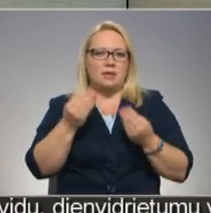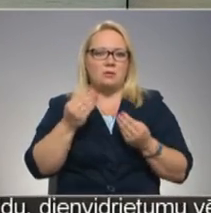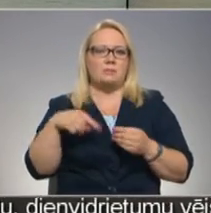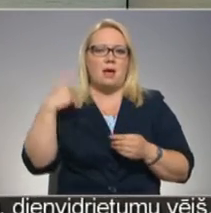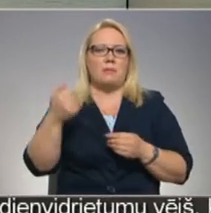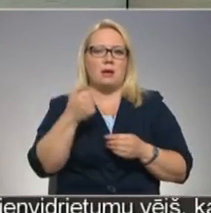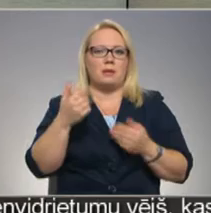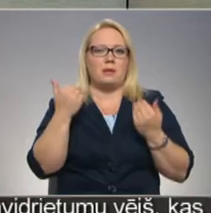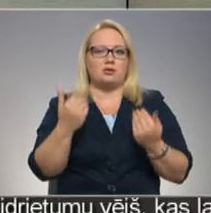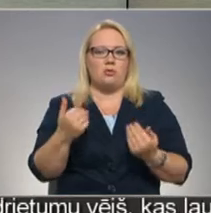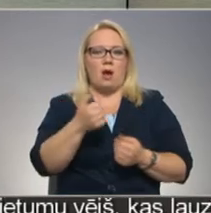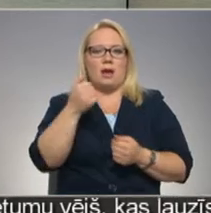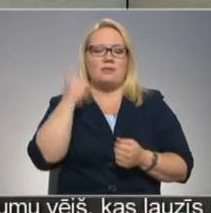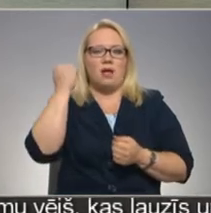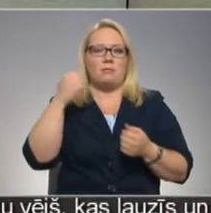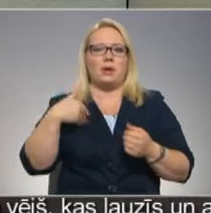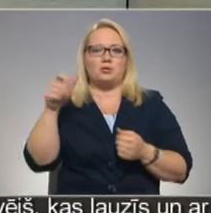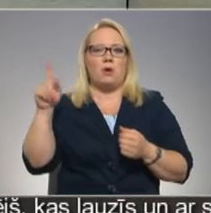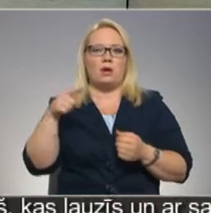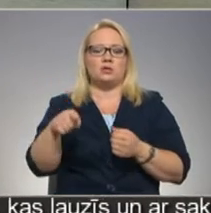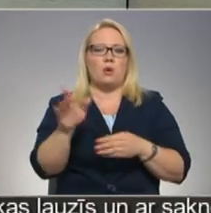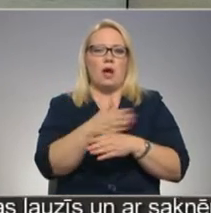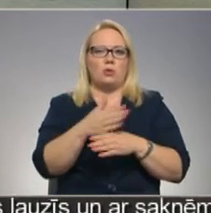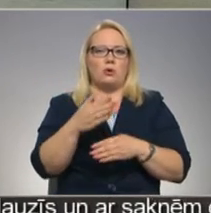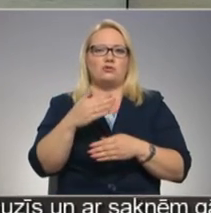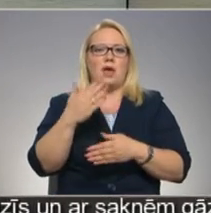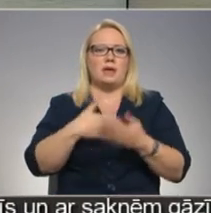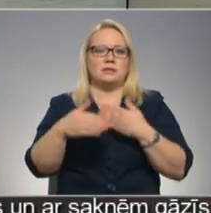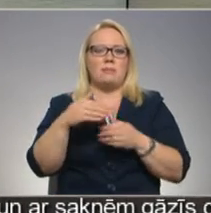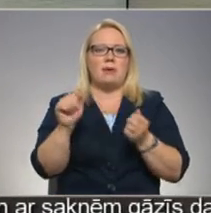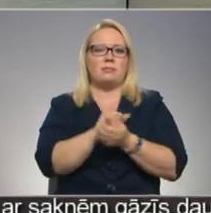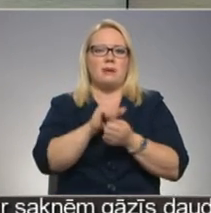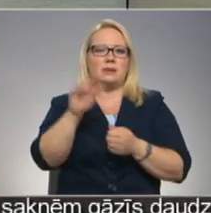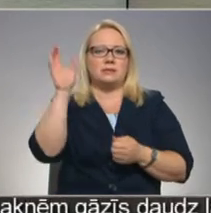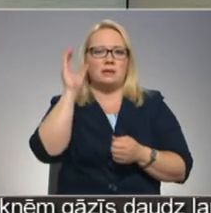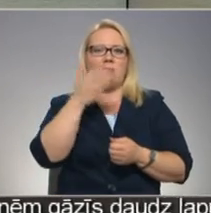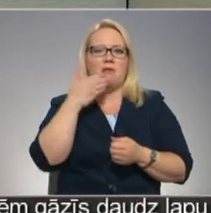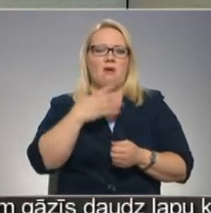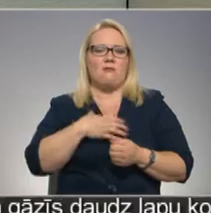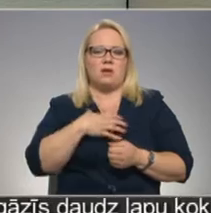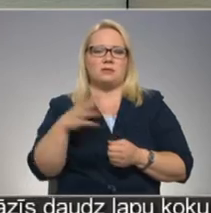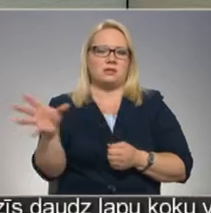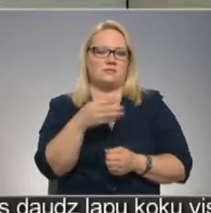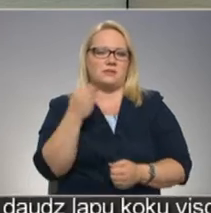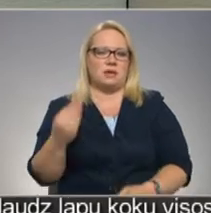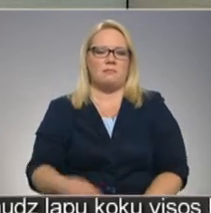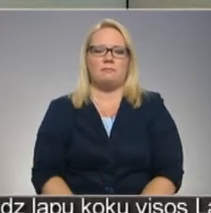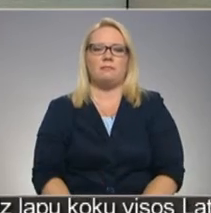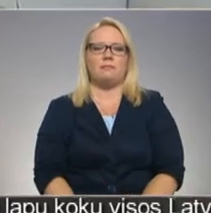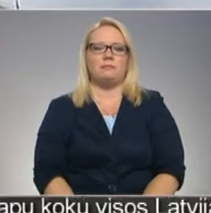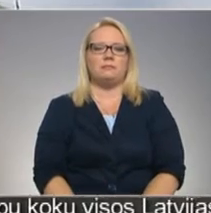šogad Valmieras skolēni, kas to kārtojuši spriež, eksāmenis dabasinātnēs nav vajadzīgs visiem. Vairāk Laura Akmentiņa.